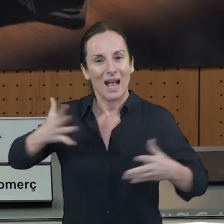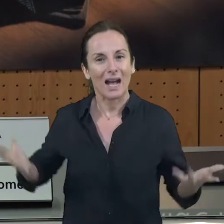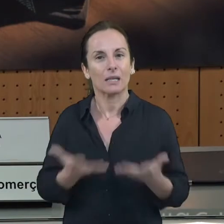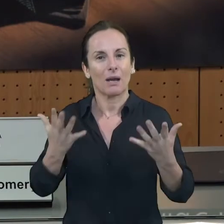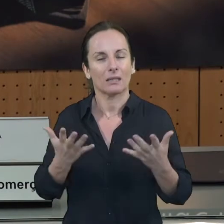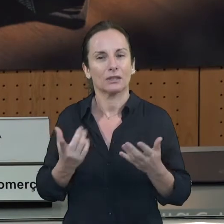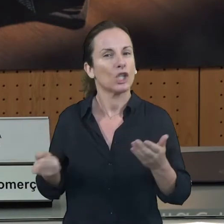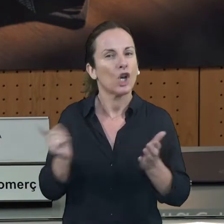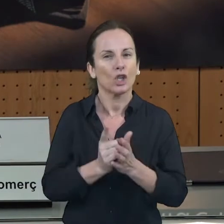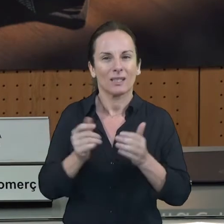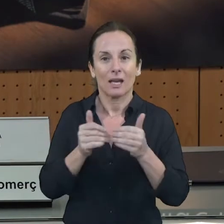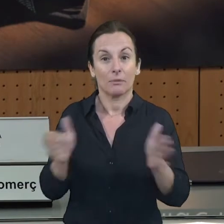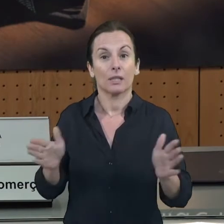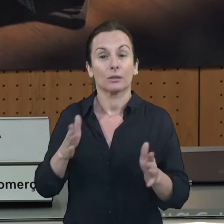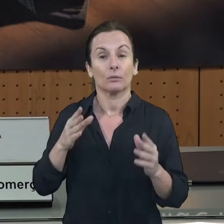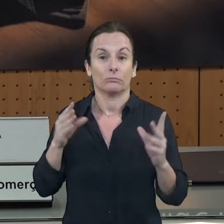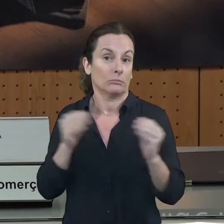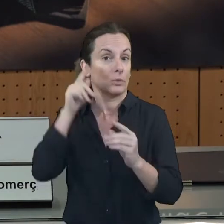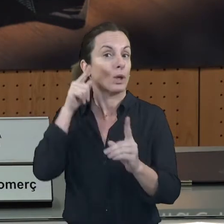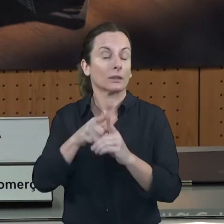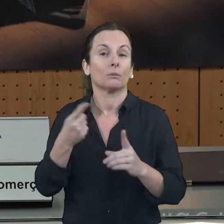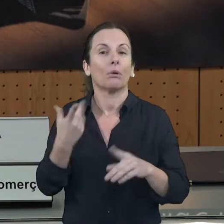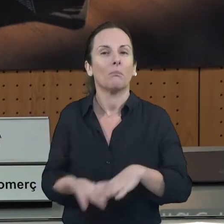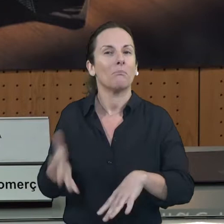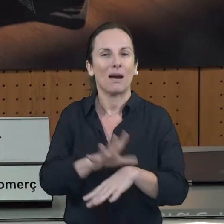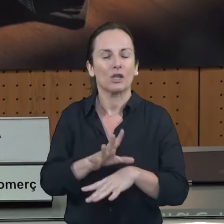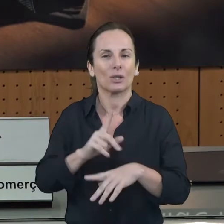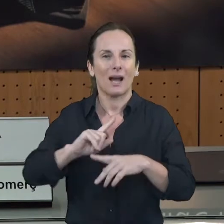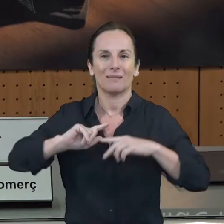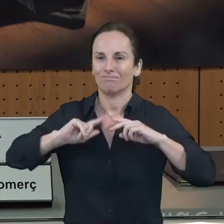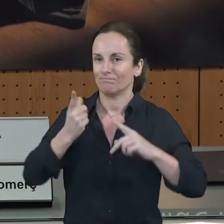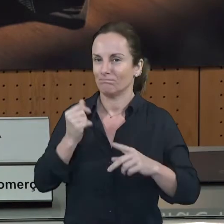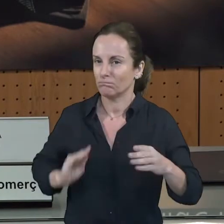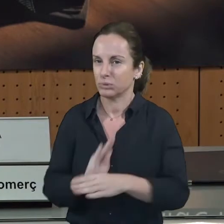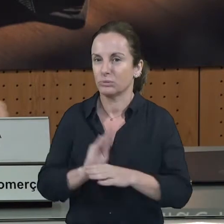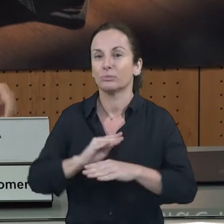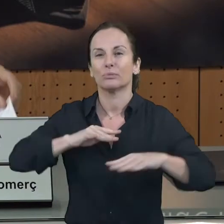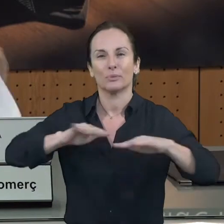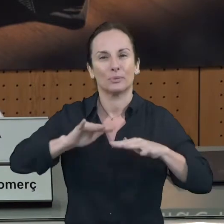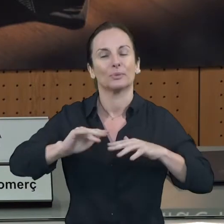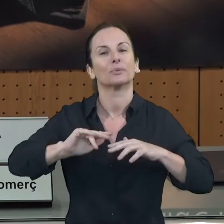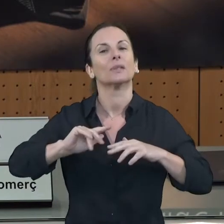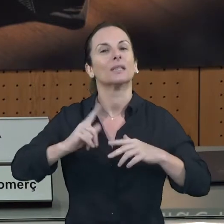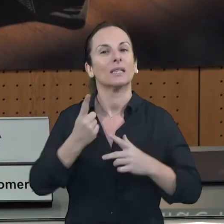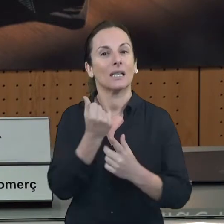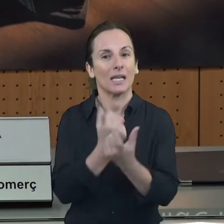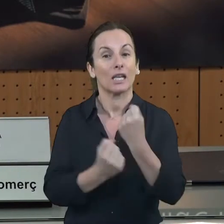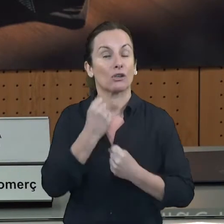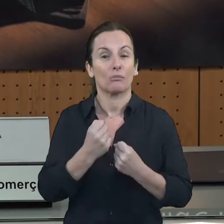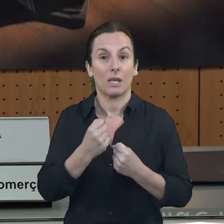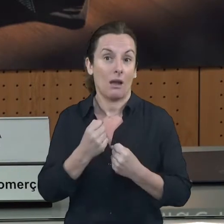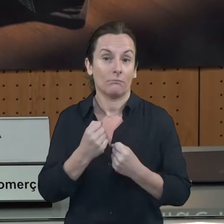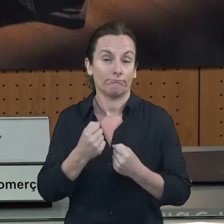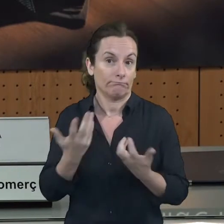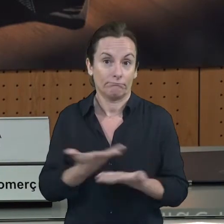reactivar Mallorca, reactivar econòmicament Mallorca perquè així també ajudem tota la societat en general. Avui